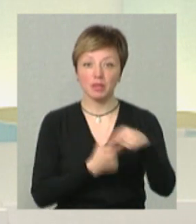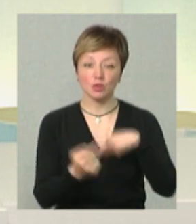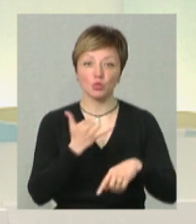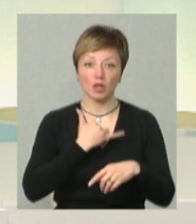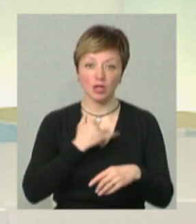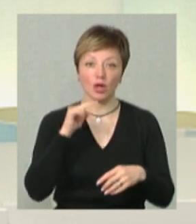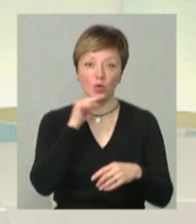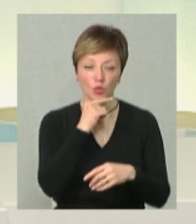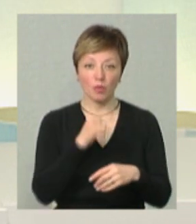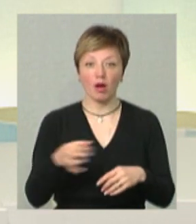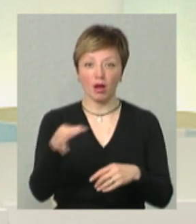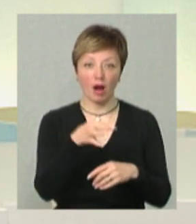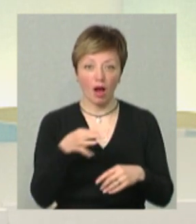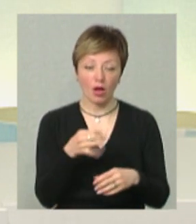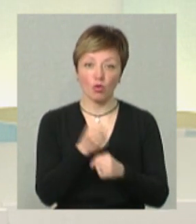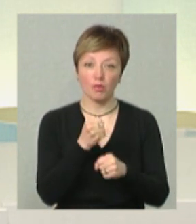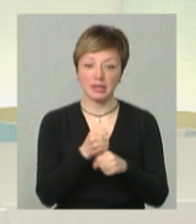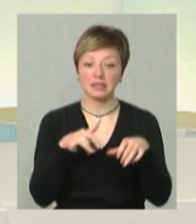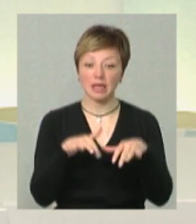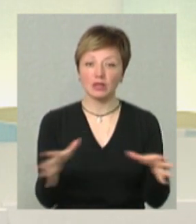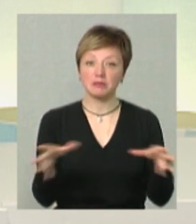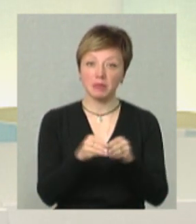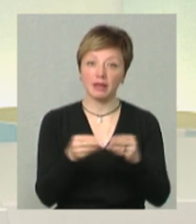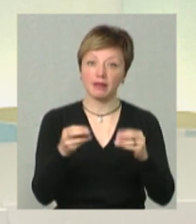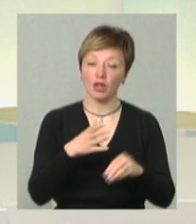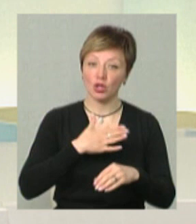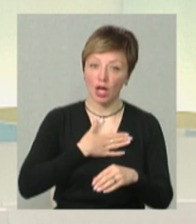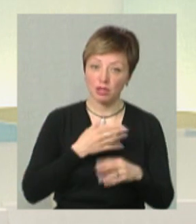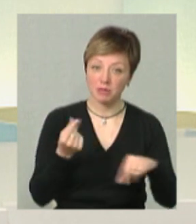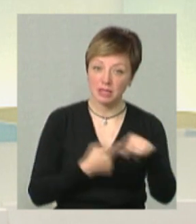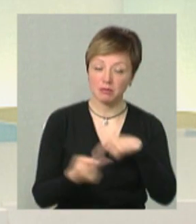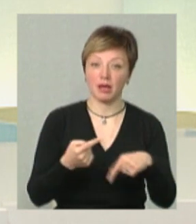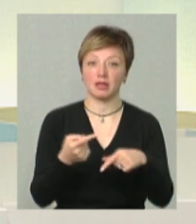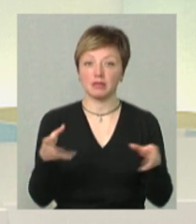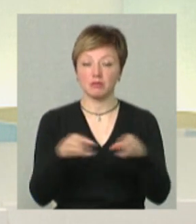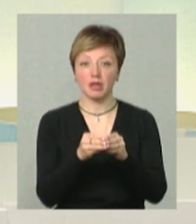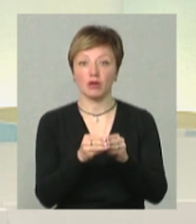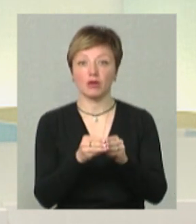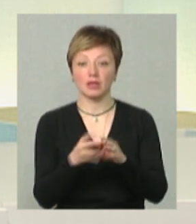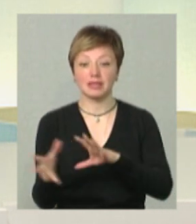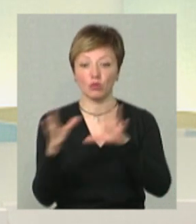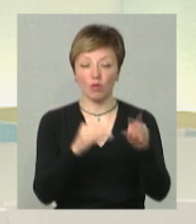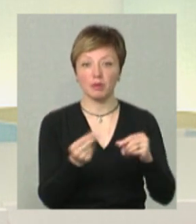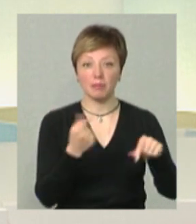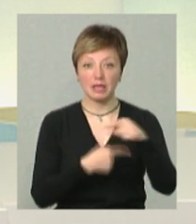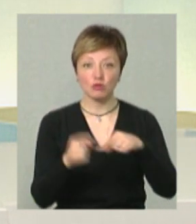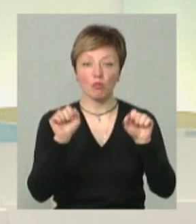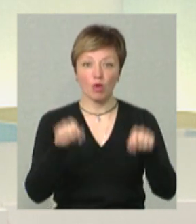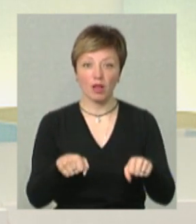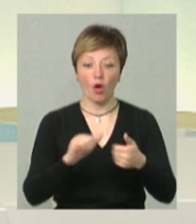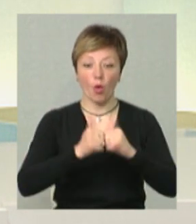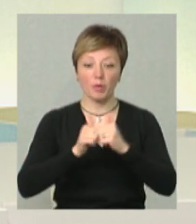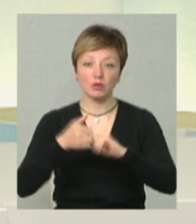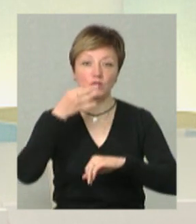нашу економіку краю і робити заходи спільні, де буде і наші бізнесмени спільно з релокованим бізнесом для того, щоб вони могли